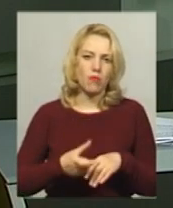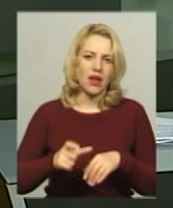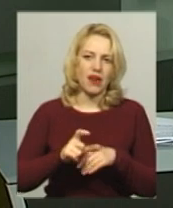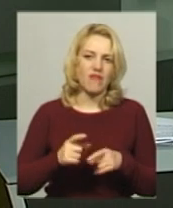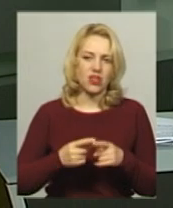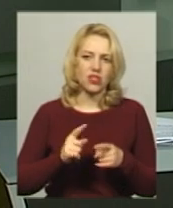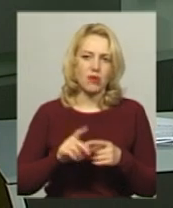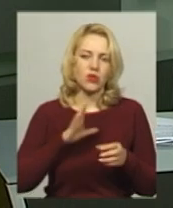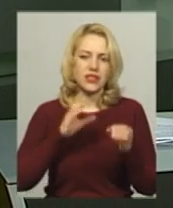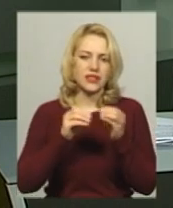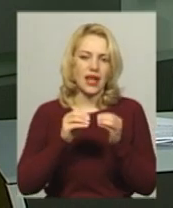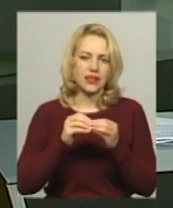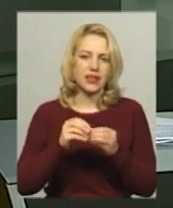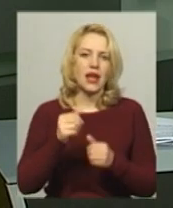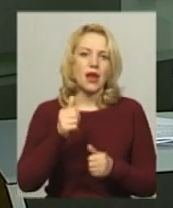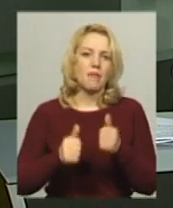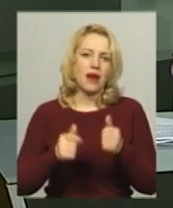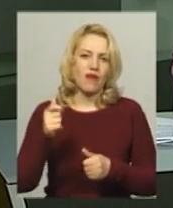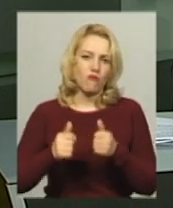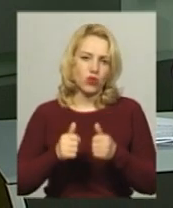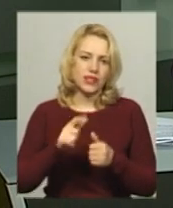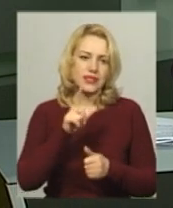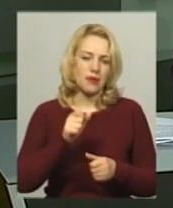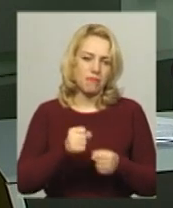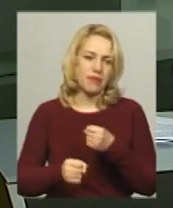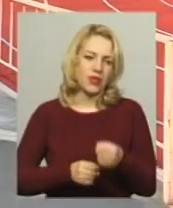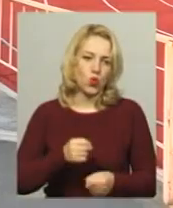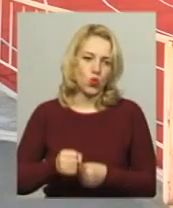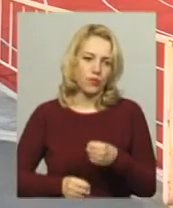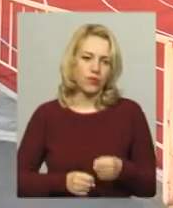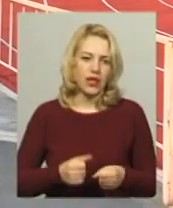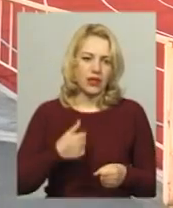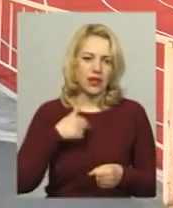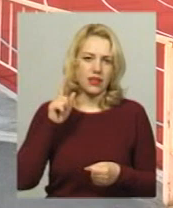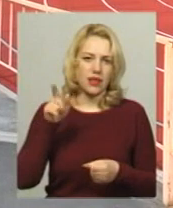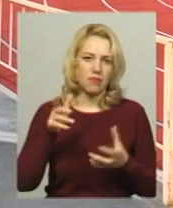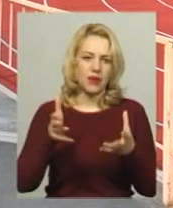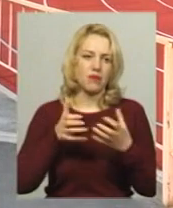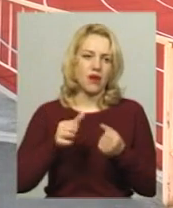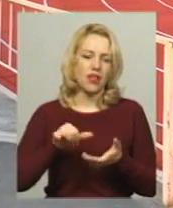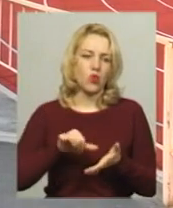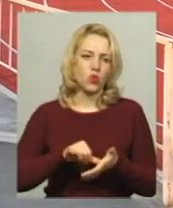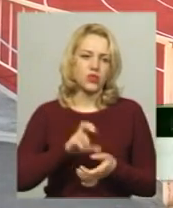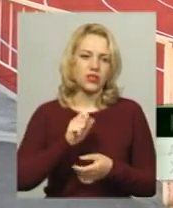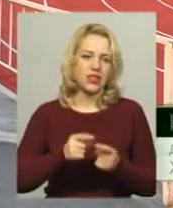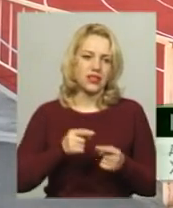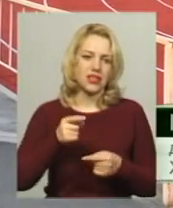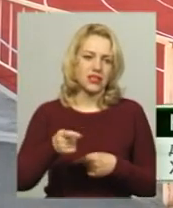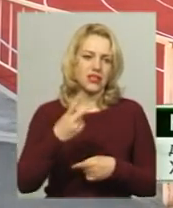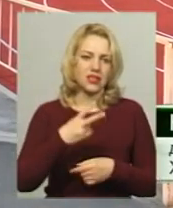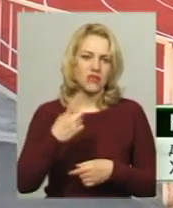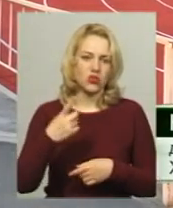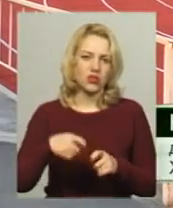марафон збігу. Змагання відбулись в Одесі. Я там приймала участь на дистанції 21